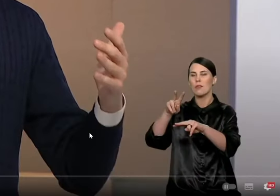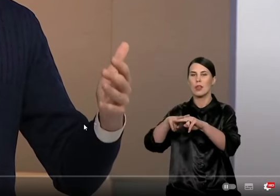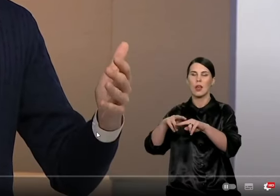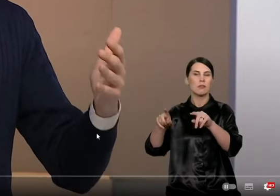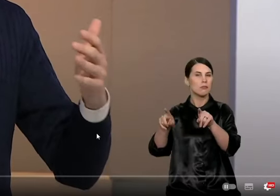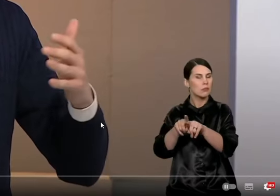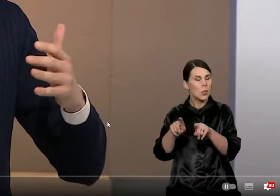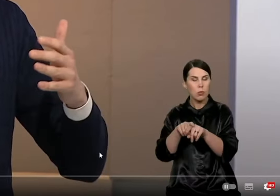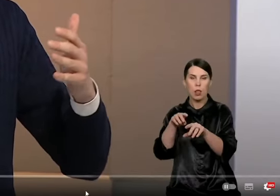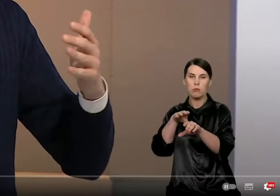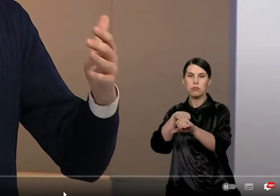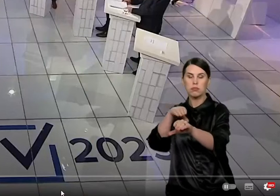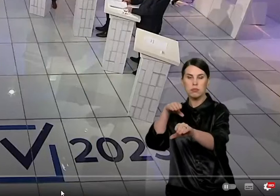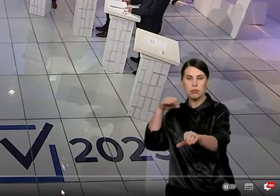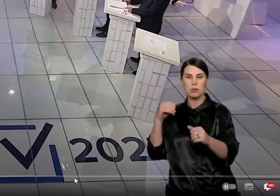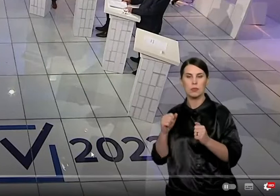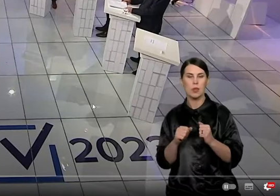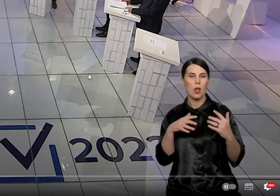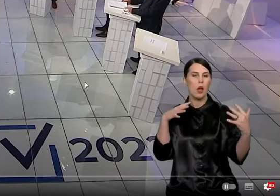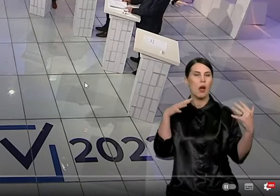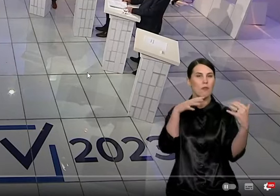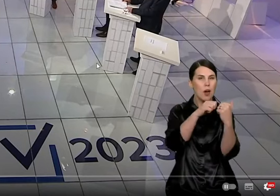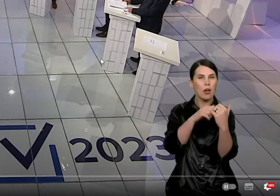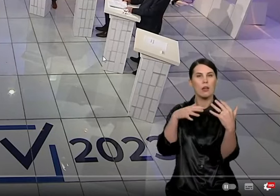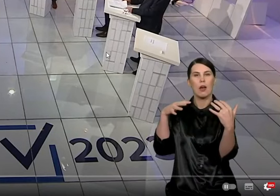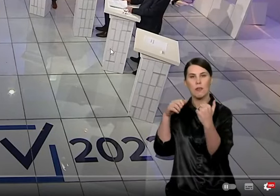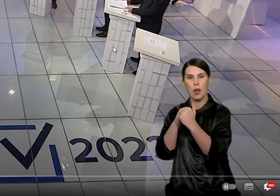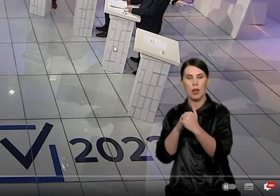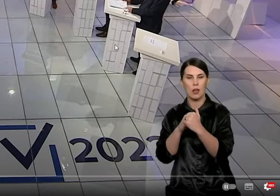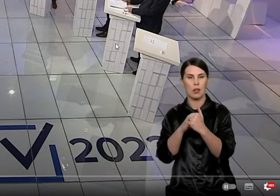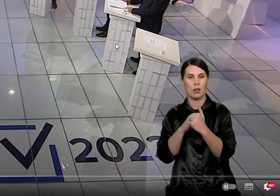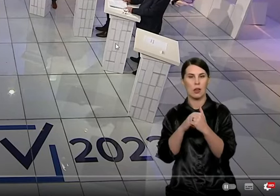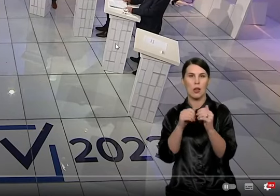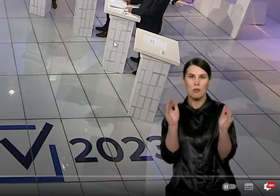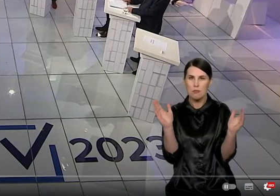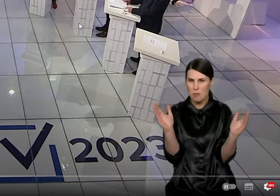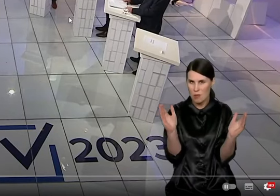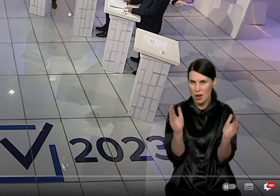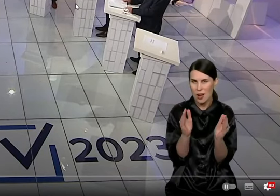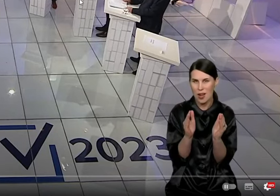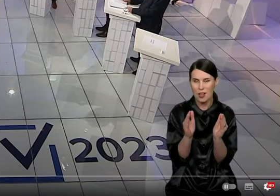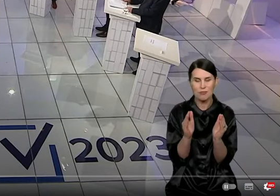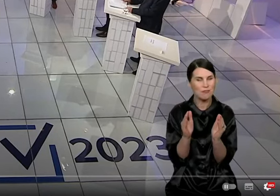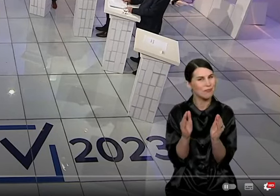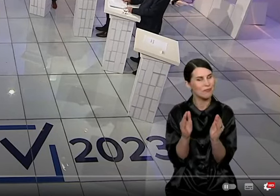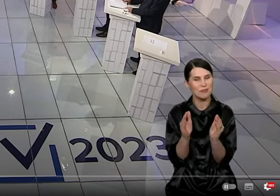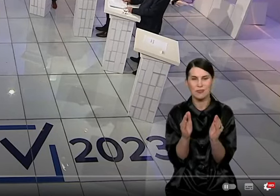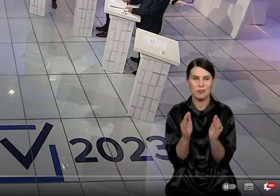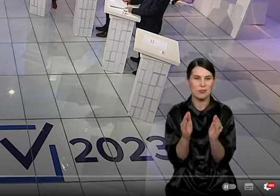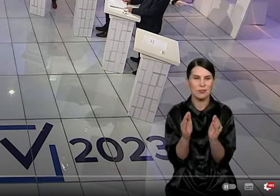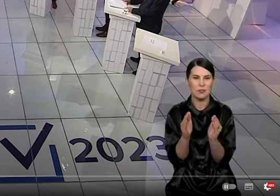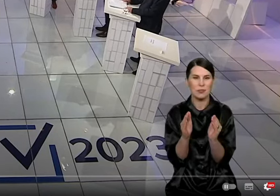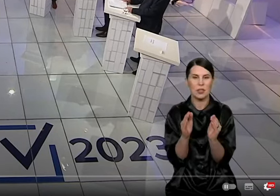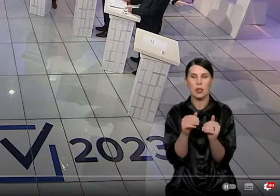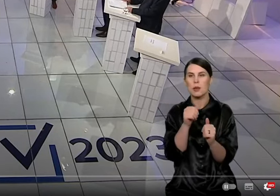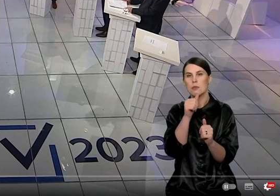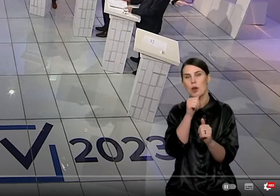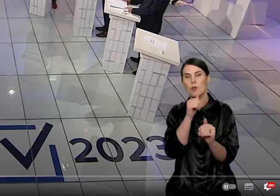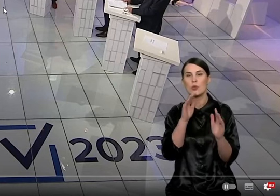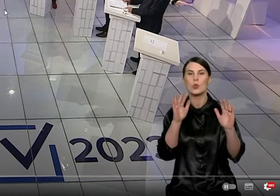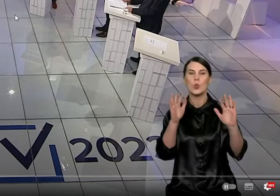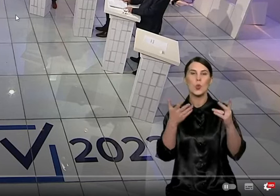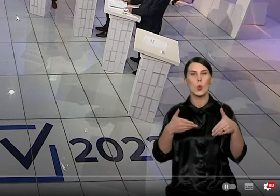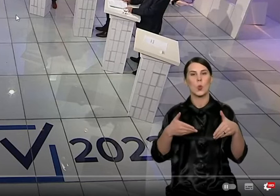na, štai žiūrėkit, avarių vieno ar kito su siaurintoj gatvėj sumažėjo, na, galima ironizuojant pasakyti, kad jeigu būtų iš visų uždaryta gatvė, tų